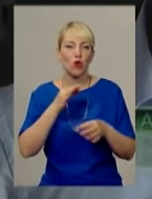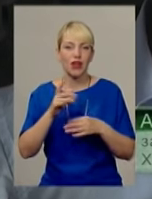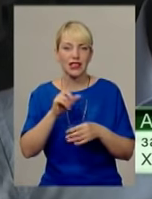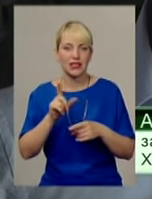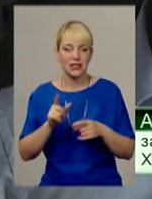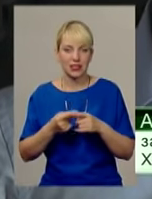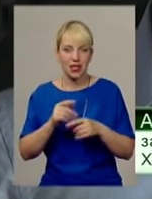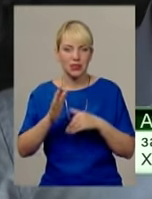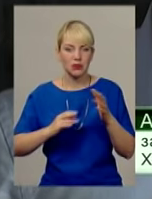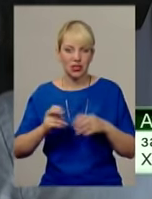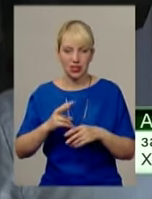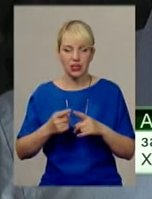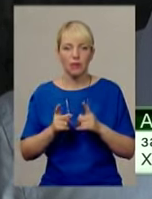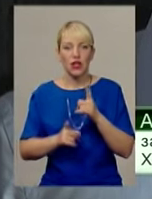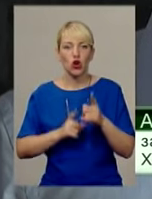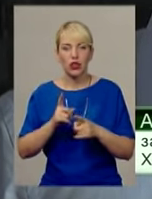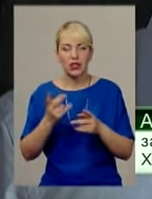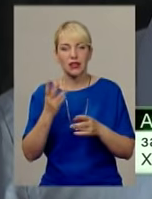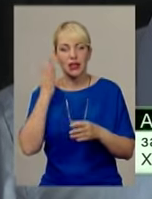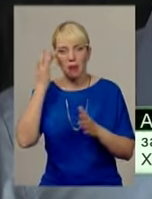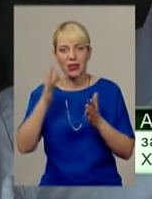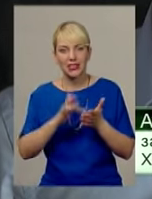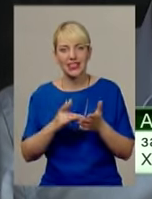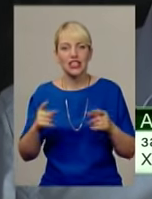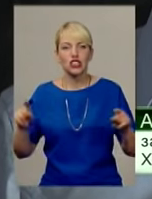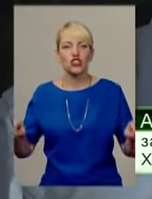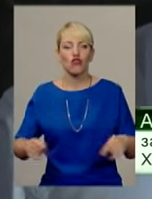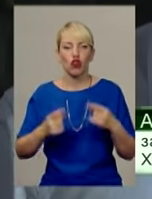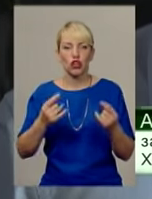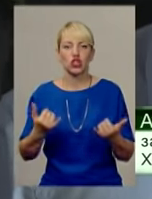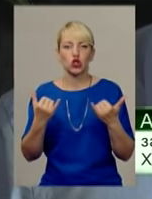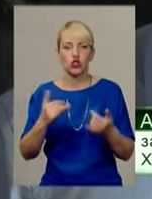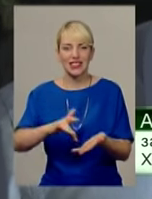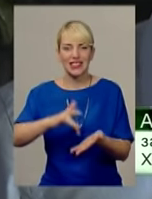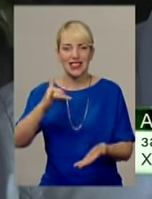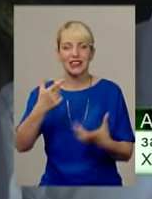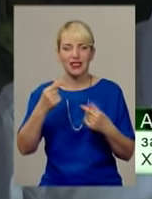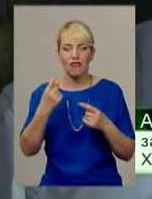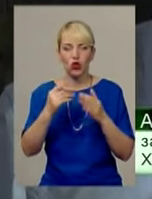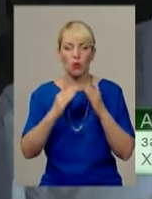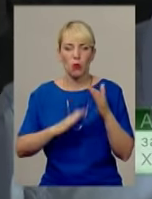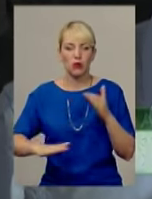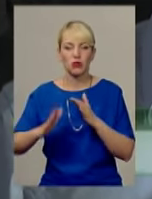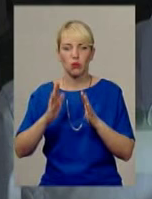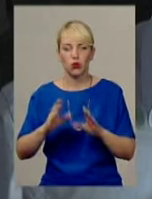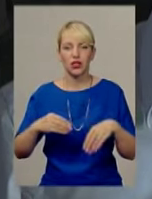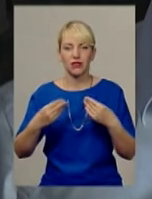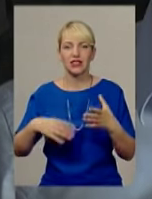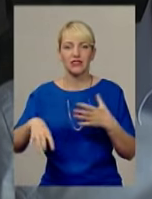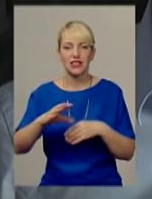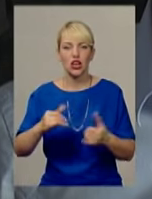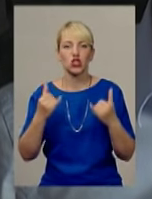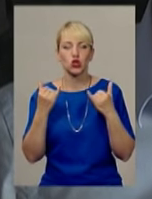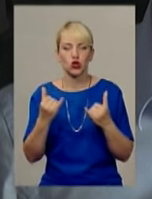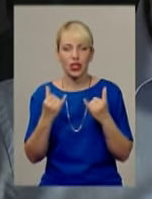обласного центру кардіології і кардіохірургії, де буде в одному приміщенні надаватися уся необхідна кардіологічна, сучасна і